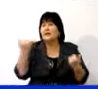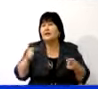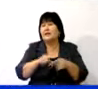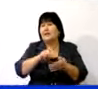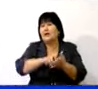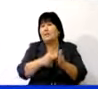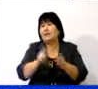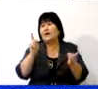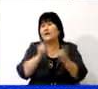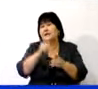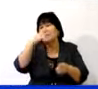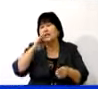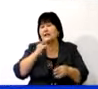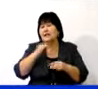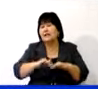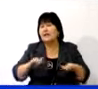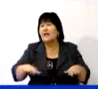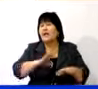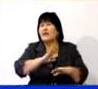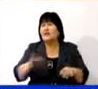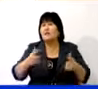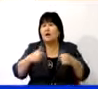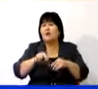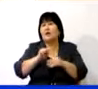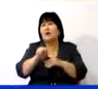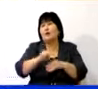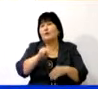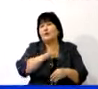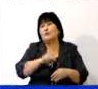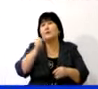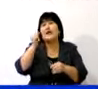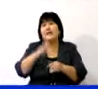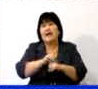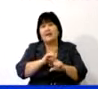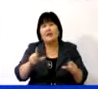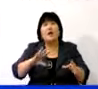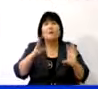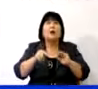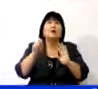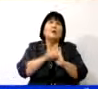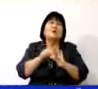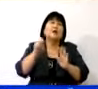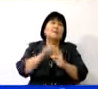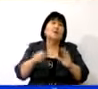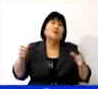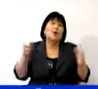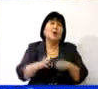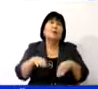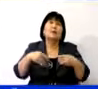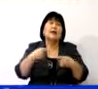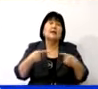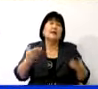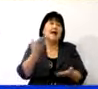помещения для встречи родителей с детьми. Не было организовано обучение сотрудников центра. По результатам проверки мониторинговой группы дан ряд